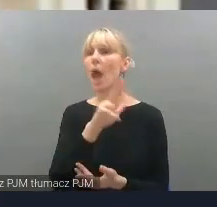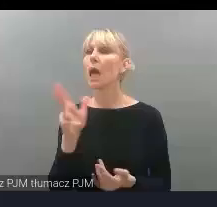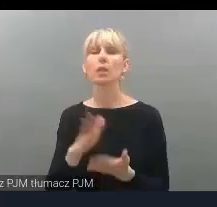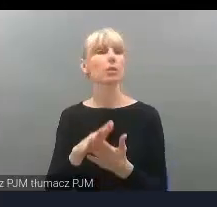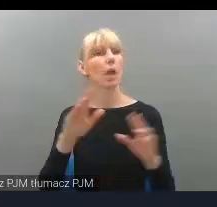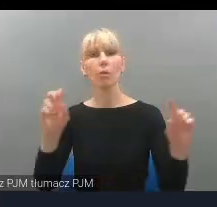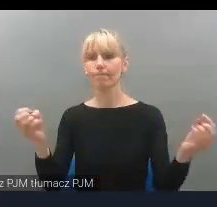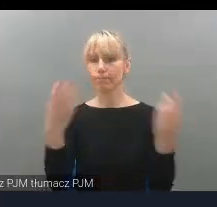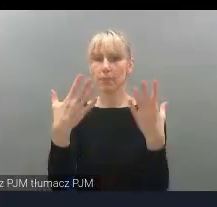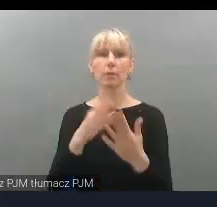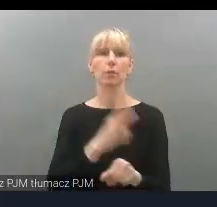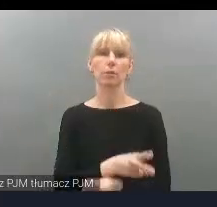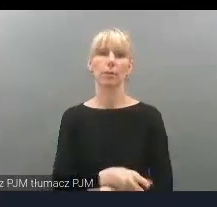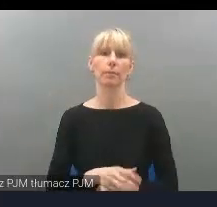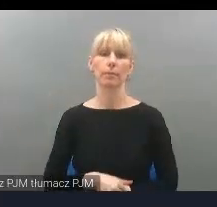widza dostępne.